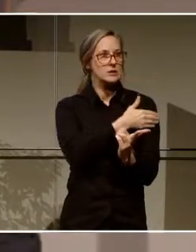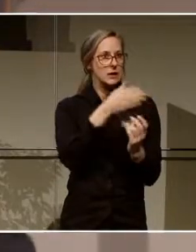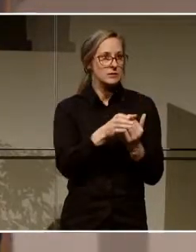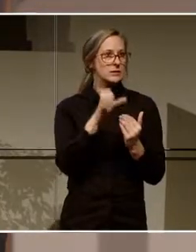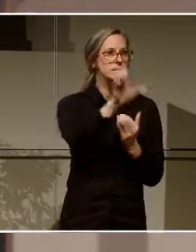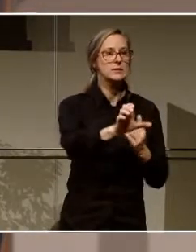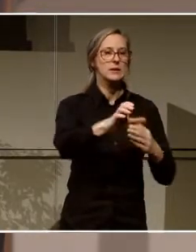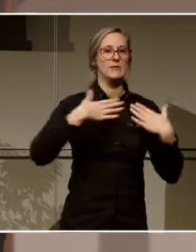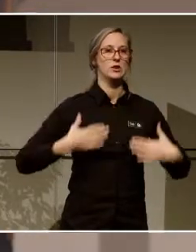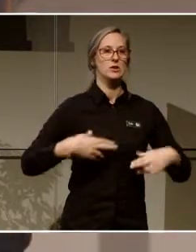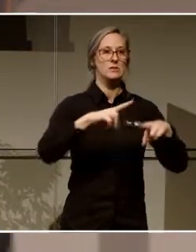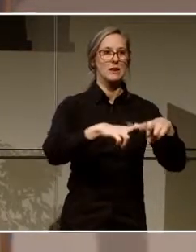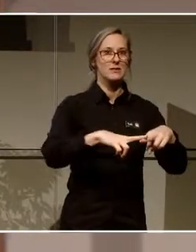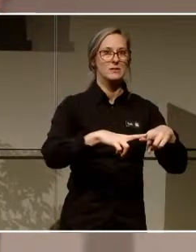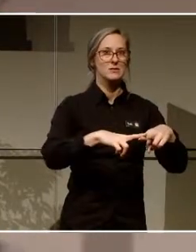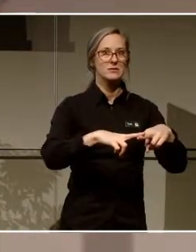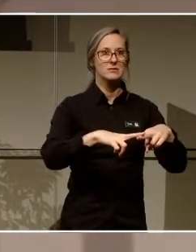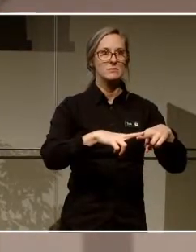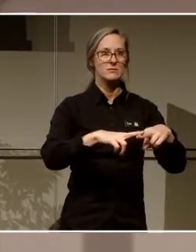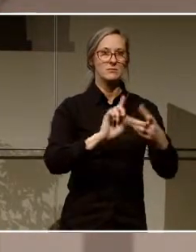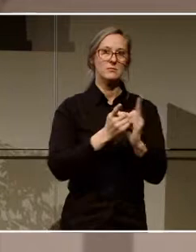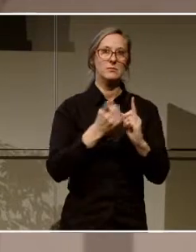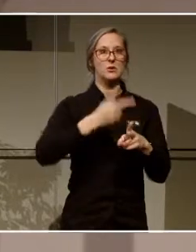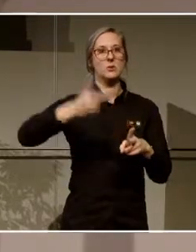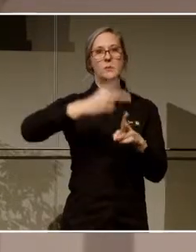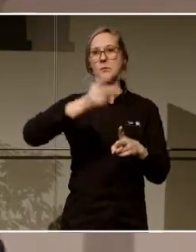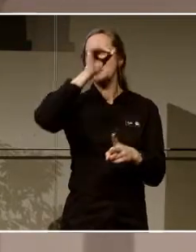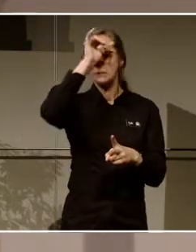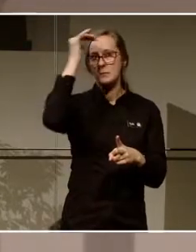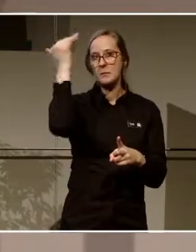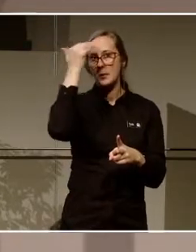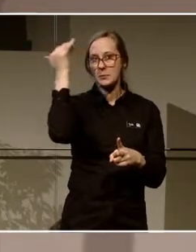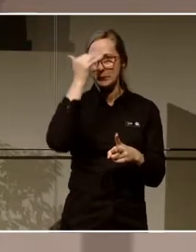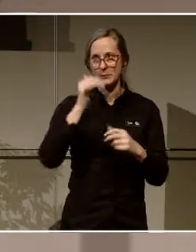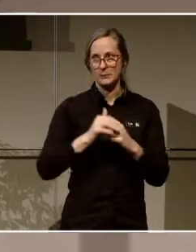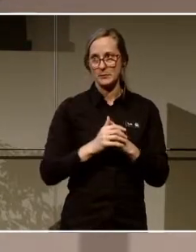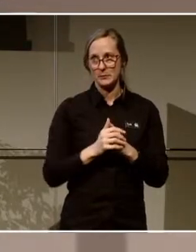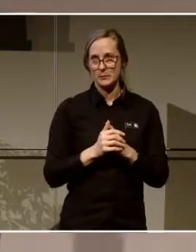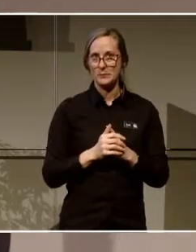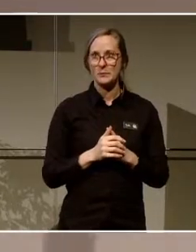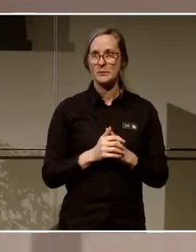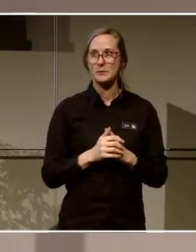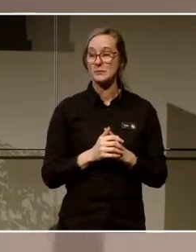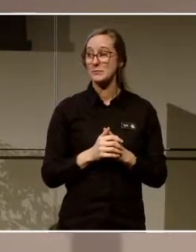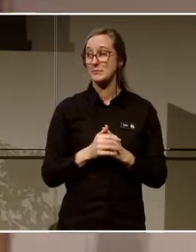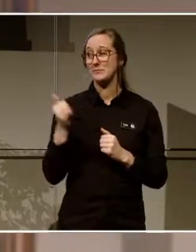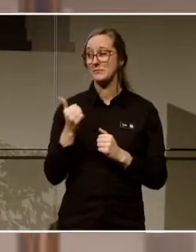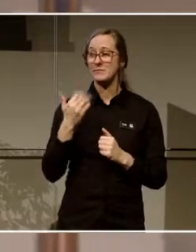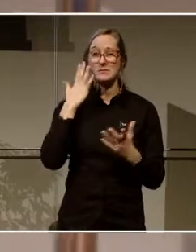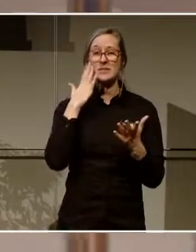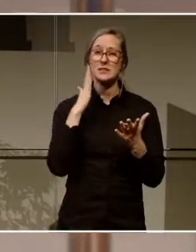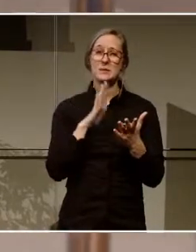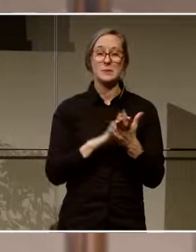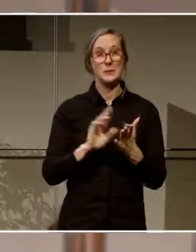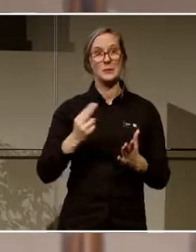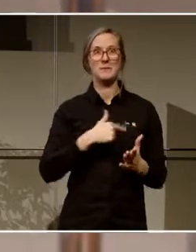Fysiska platserna flyttar ut och blir en dubbel problematik. Och så kanske särskilt för inlandet. Och här är bara en bild. Vi